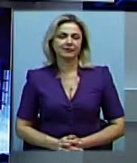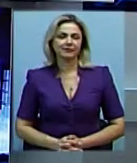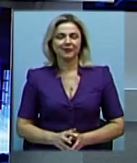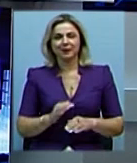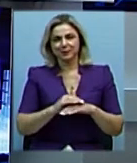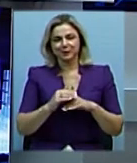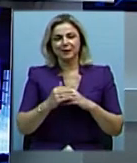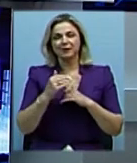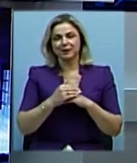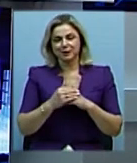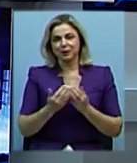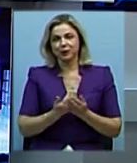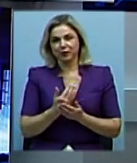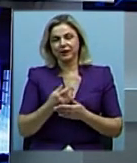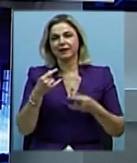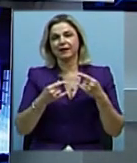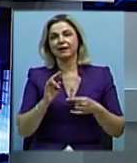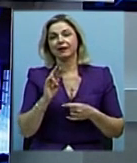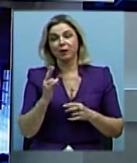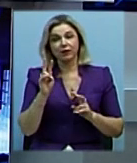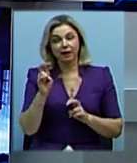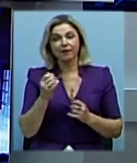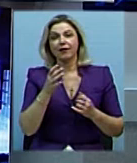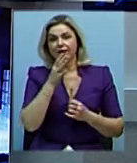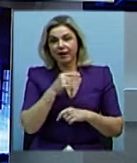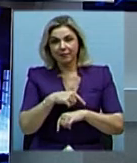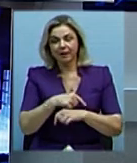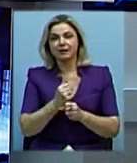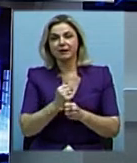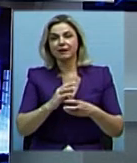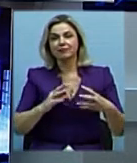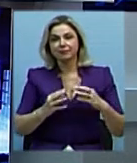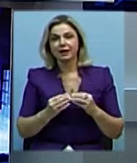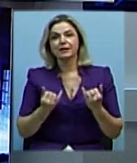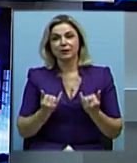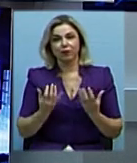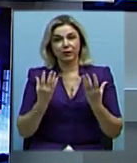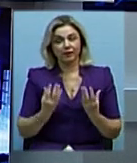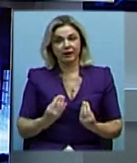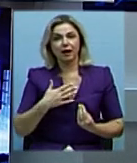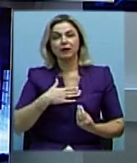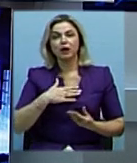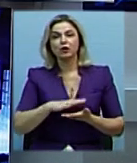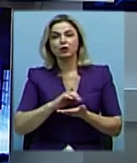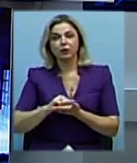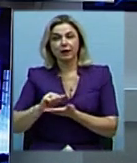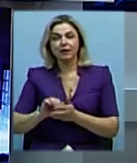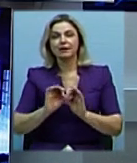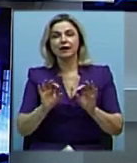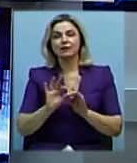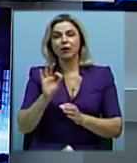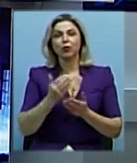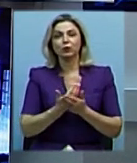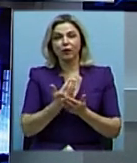Добрий вечір. Новини на телеканалі Миколаїв. Час підбитий інформаційний підсумок дня. Наші журналісти розкажуть про події, які сталися